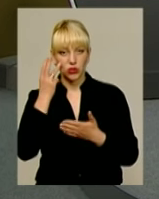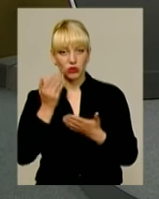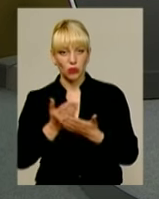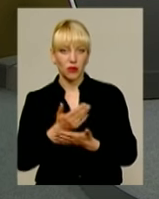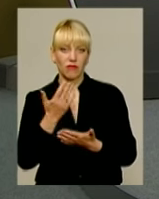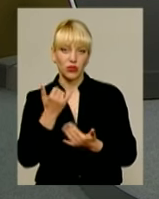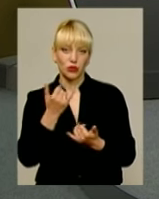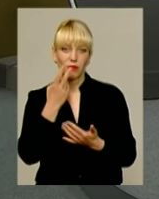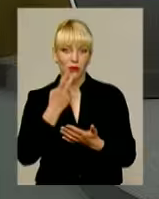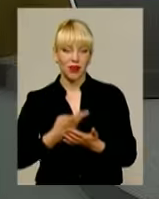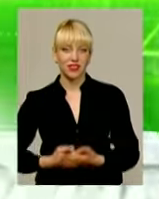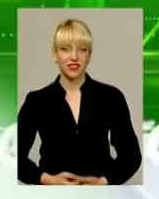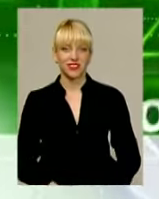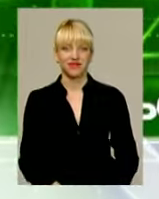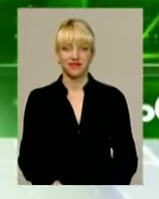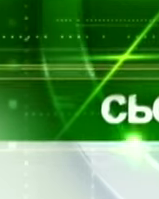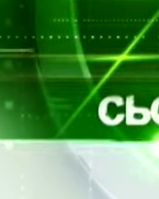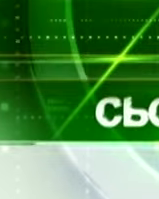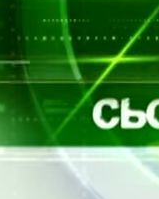випуску ви побачите. Музика